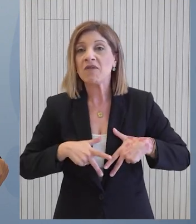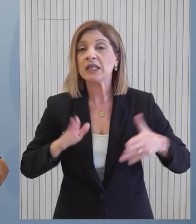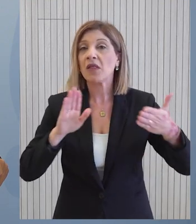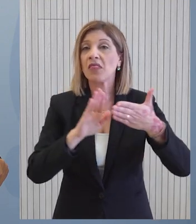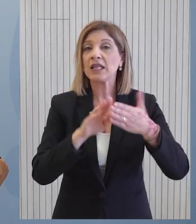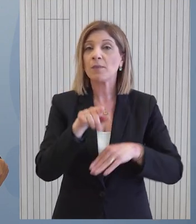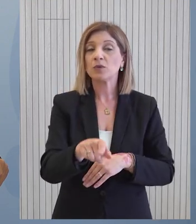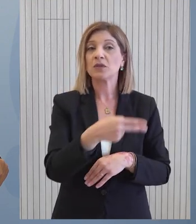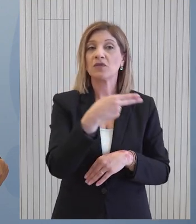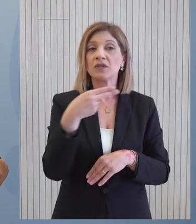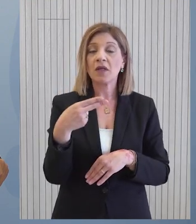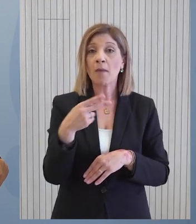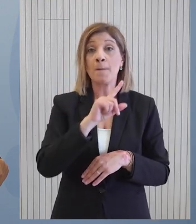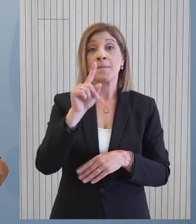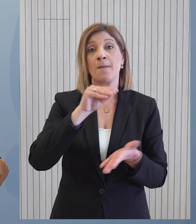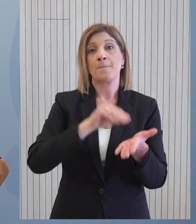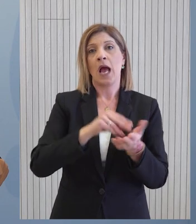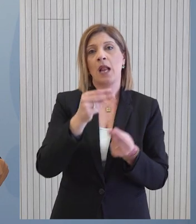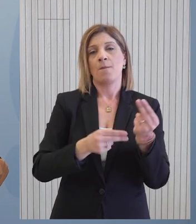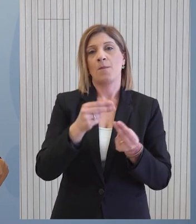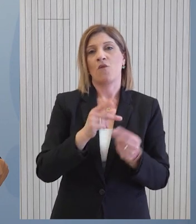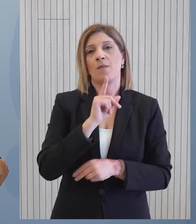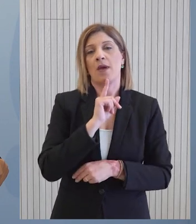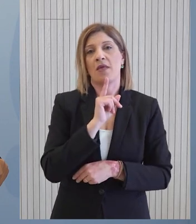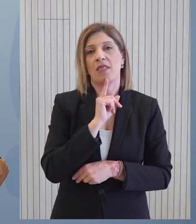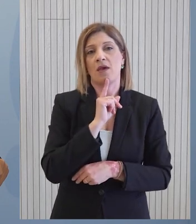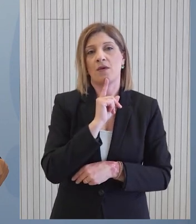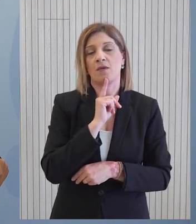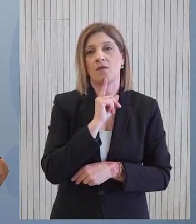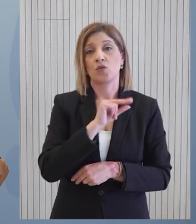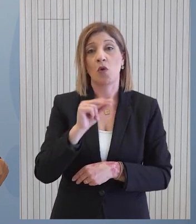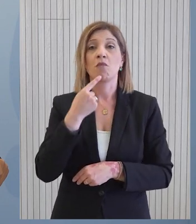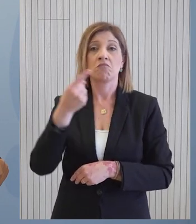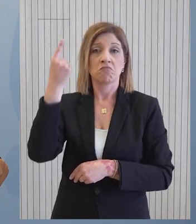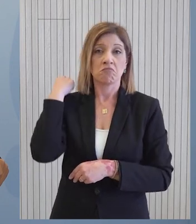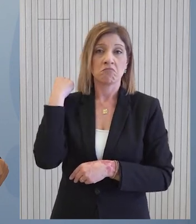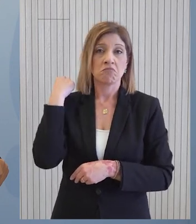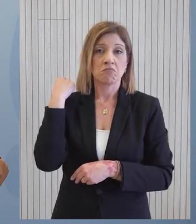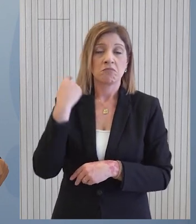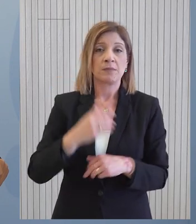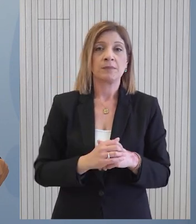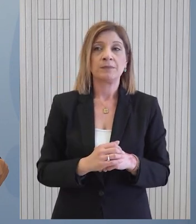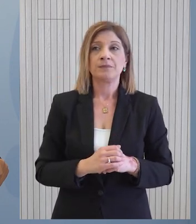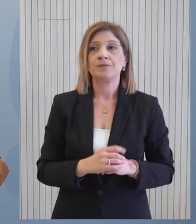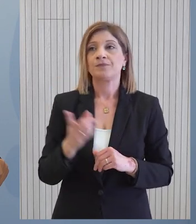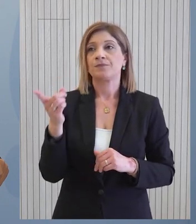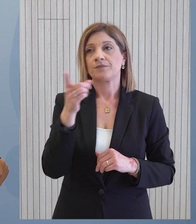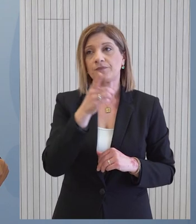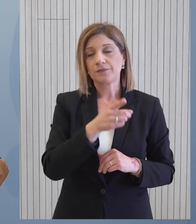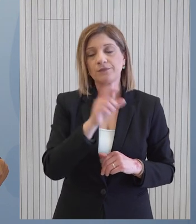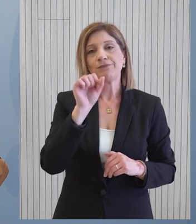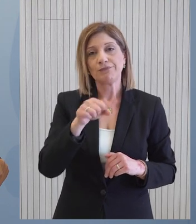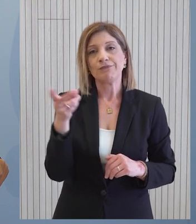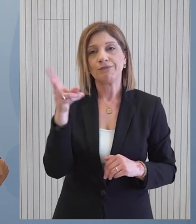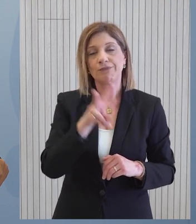το πλήσει και να δούμε να αφορβάνονται τα ρήματα που αρχιθούν και να δείχνουμε. Ναι, ένα